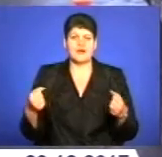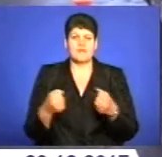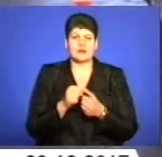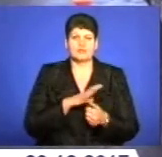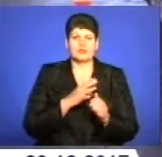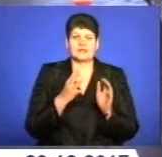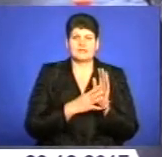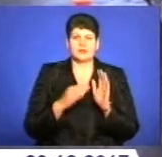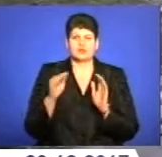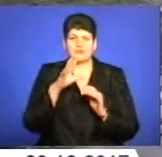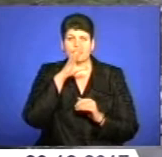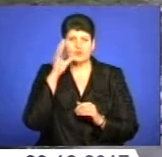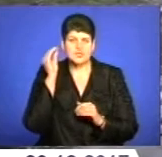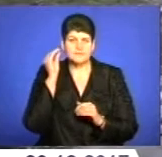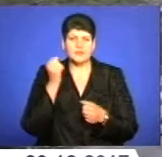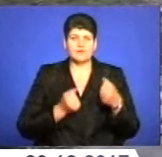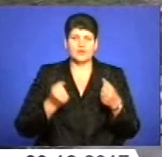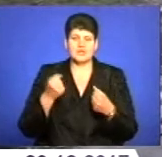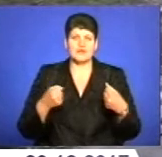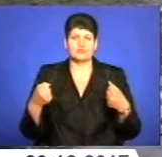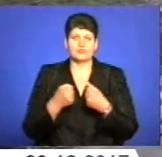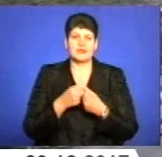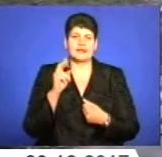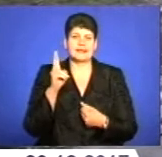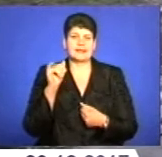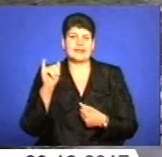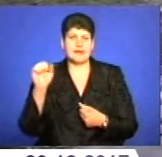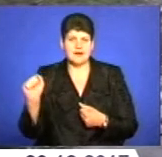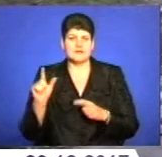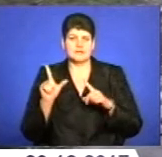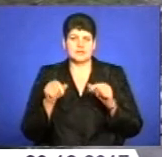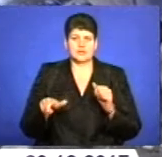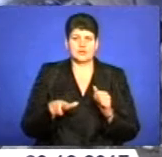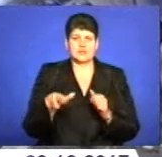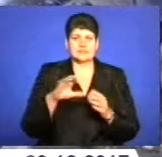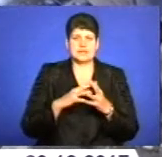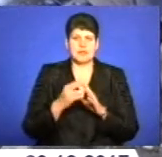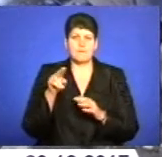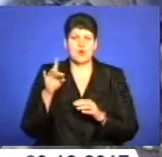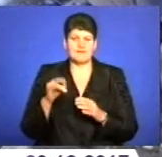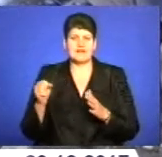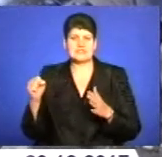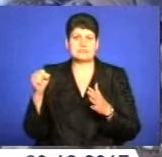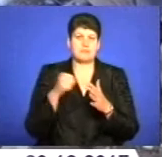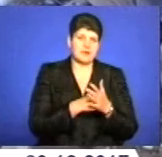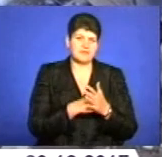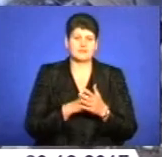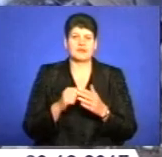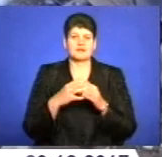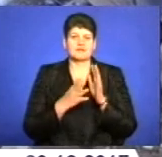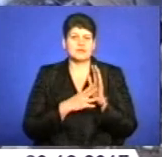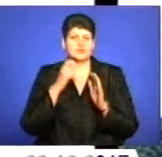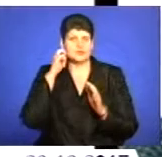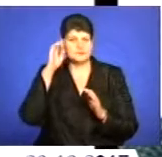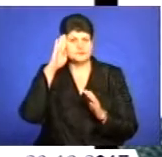9 жовтня вночі. Водій автомобіля Кія Маджентіс, рухаючись автодорогою в селі Порохова, збив 19-річного жителя села Романа